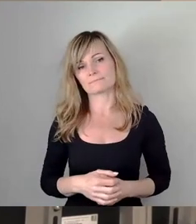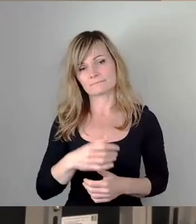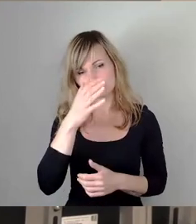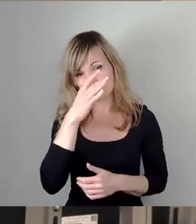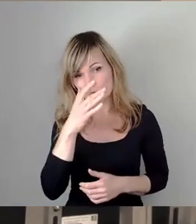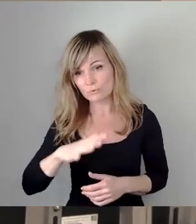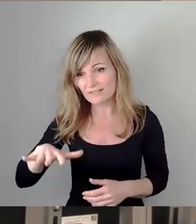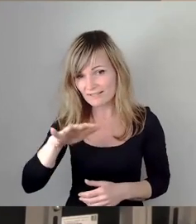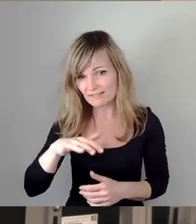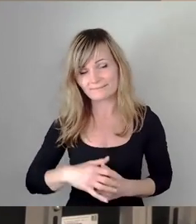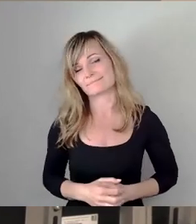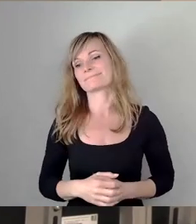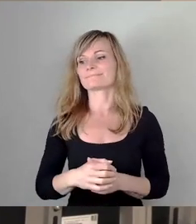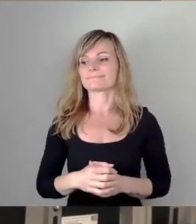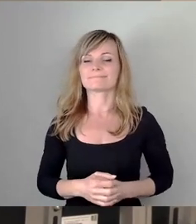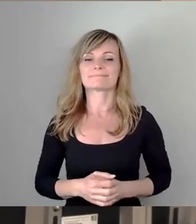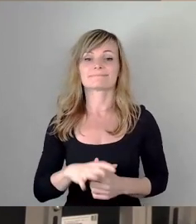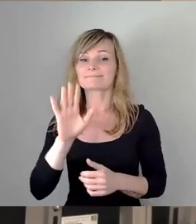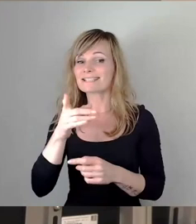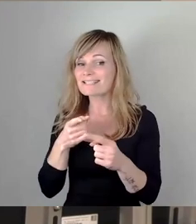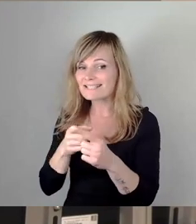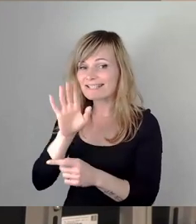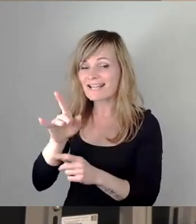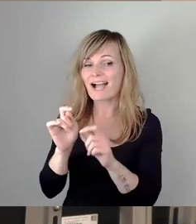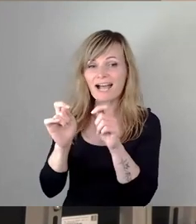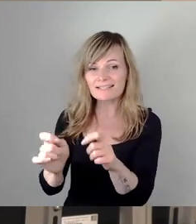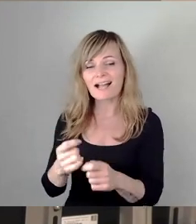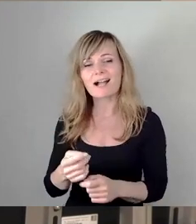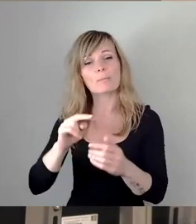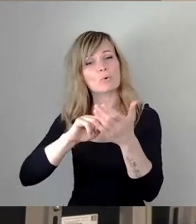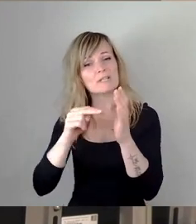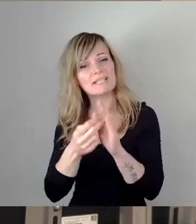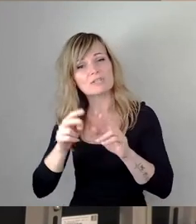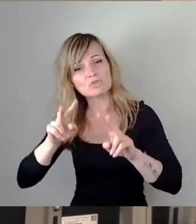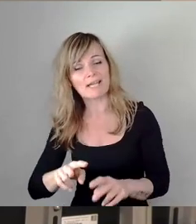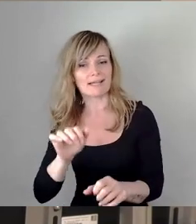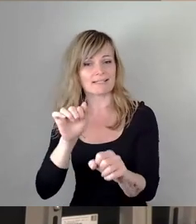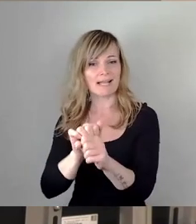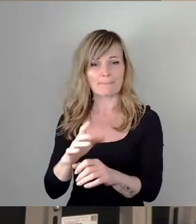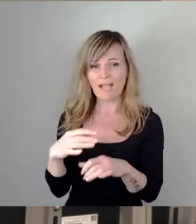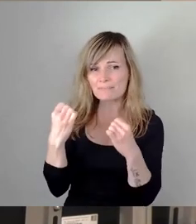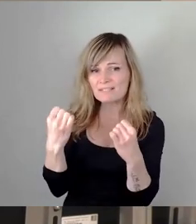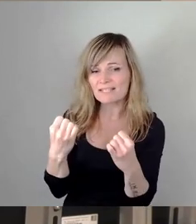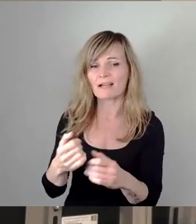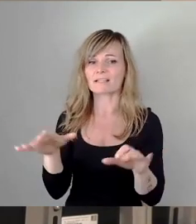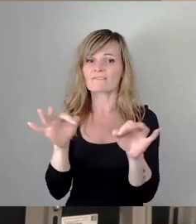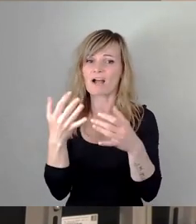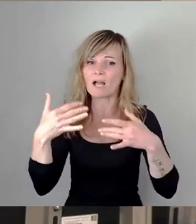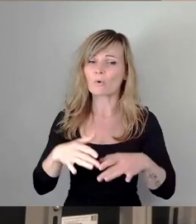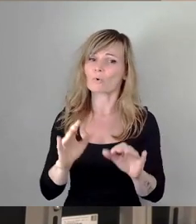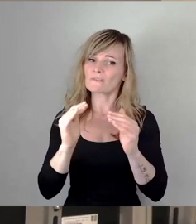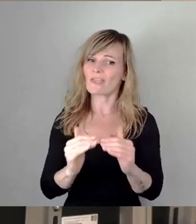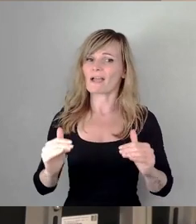Das Ziel eures Antrags, politisches Ehrenamt absichern, gefahrloses und faires Plakatieren